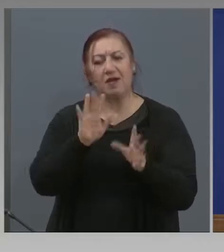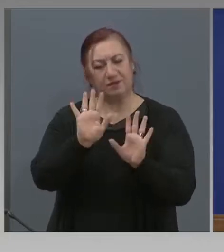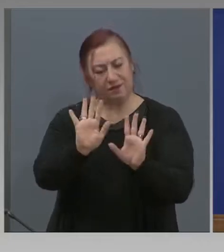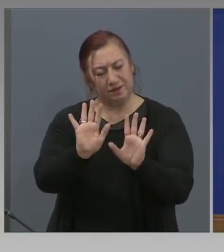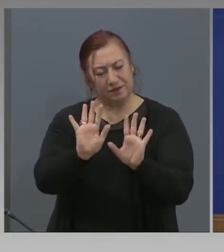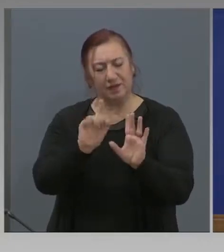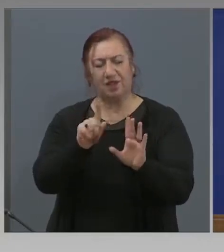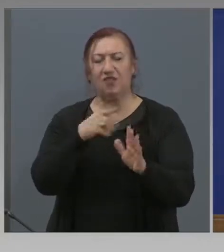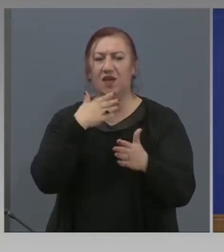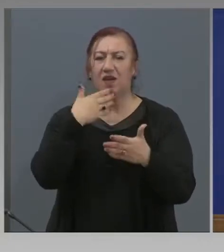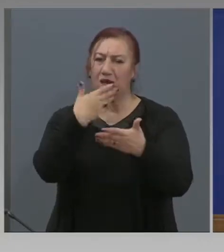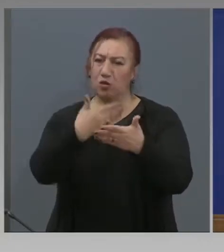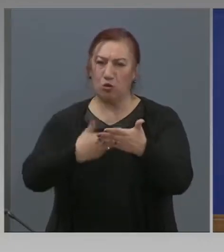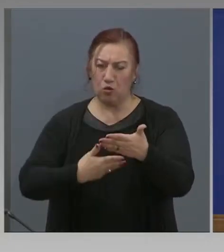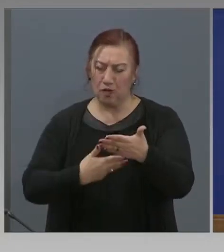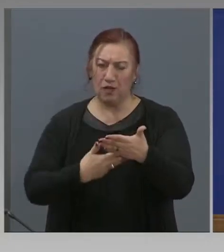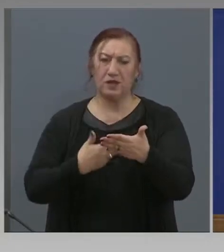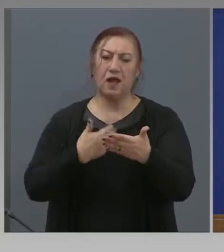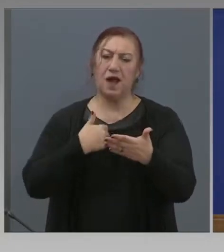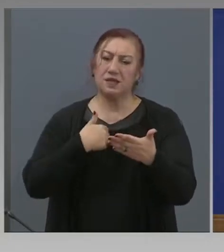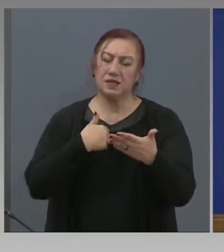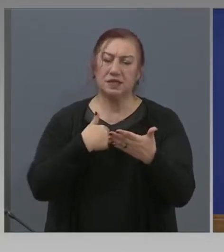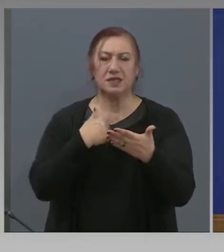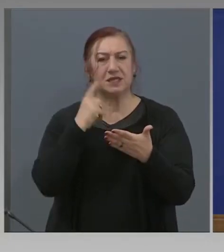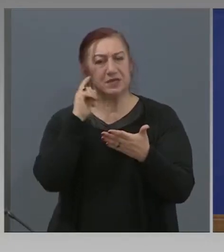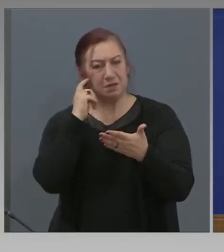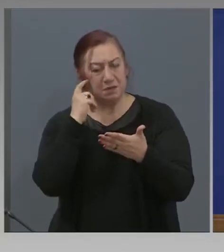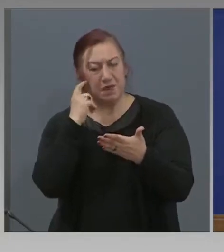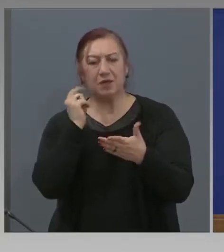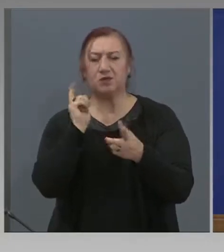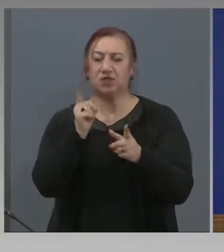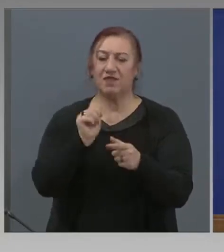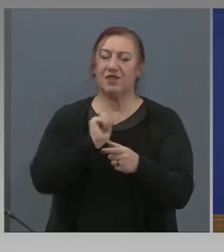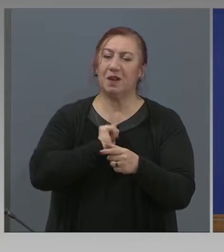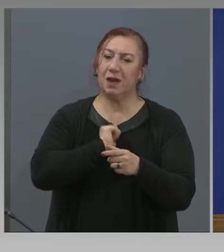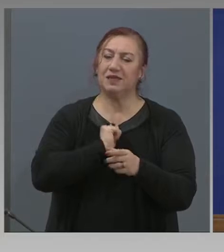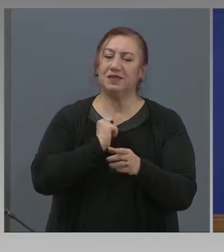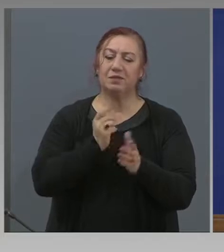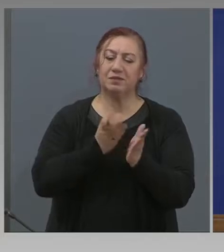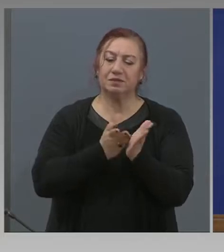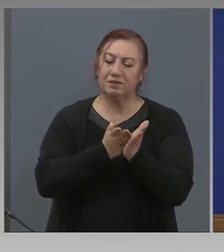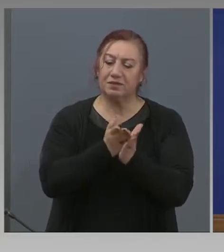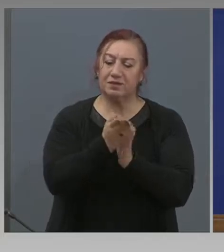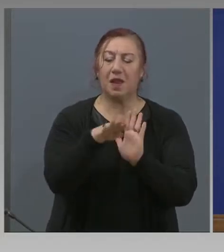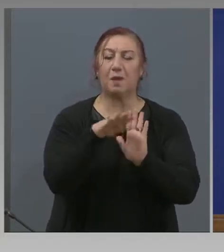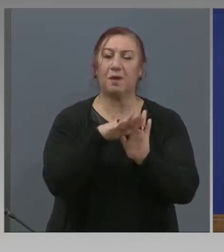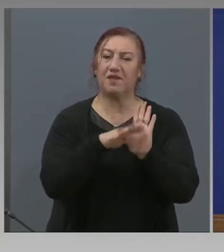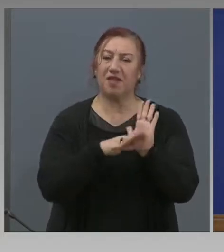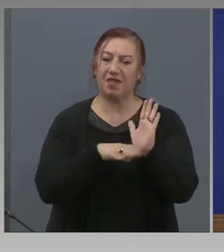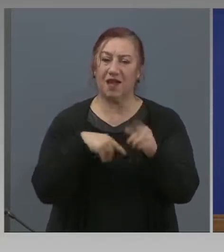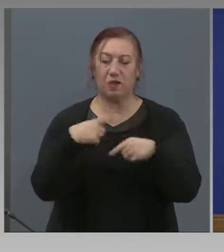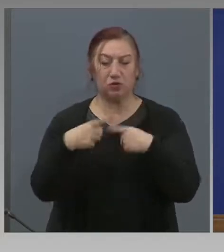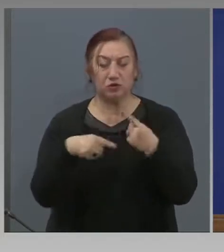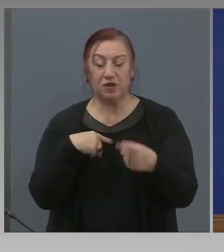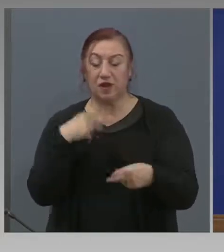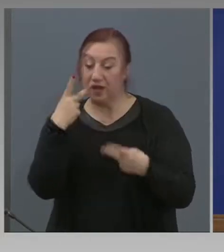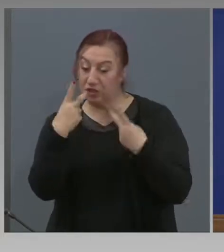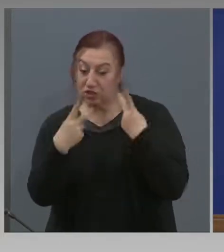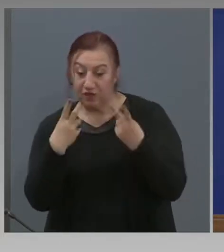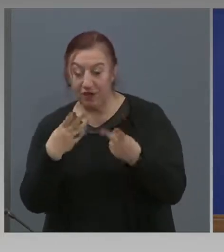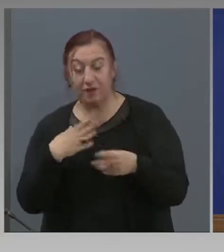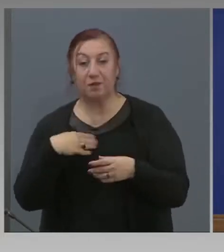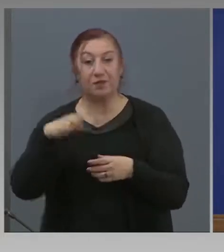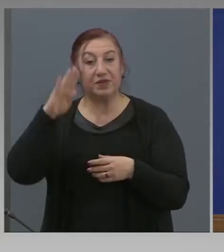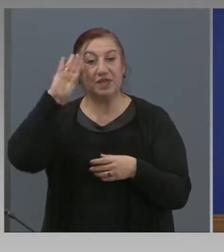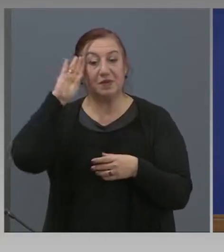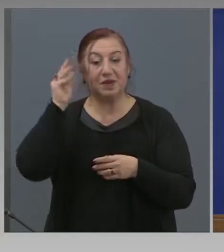доклад. Аз все пак считам, че трябва да спажим процедурата. След като се установат от дисциплинарния съвет и му се снемат